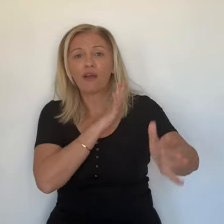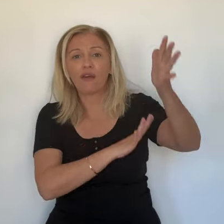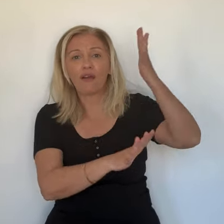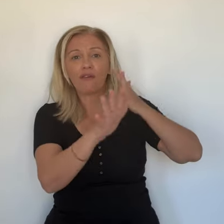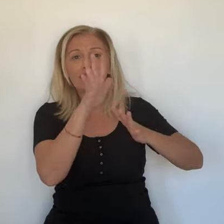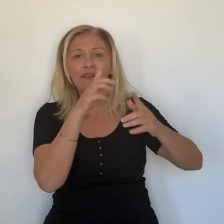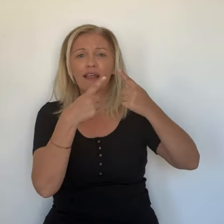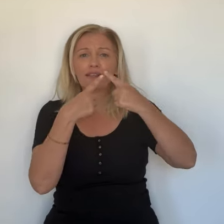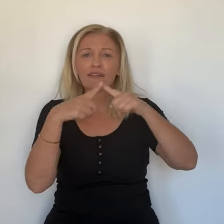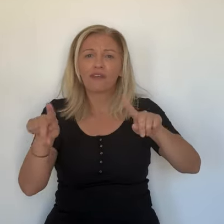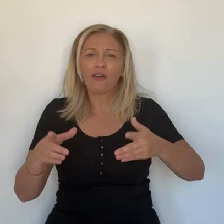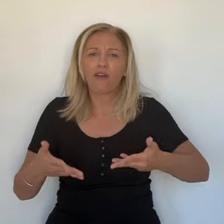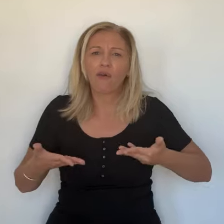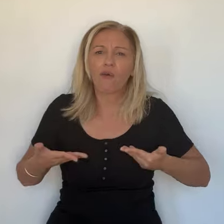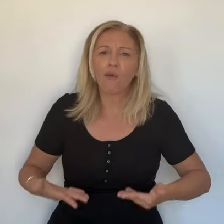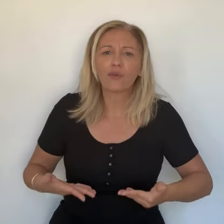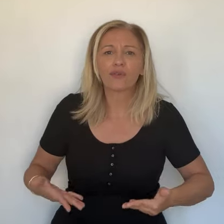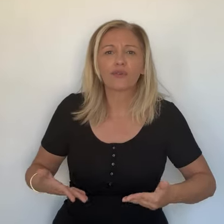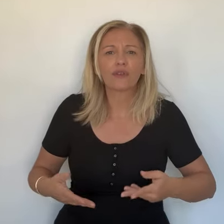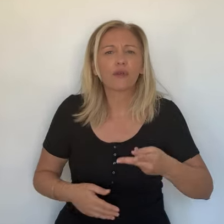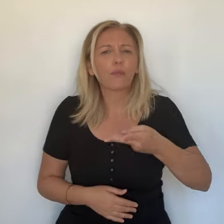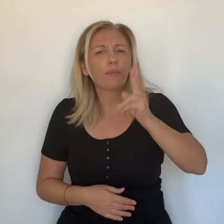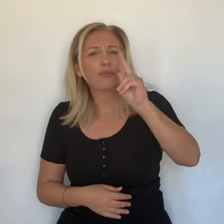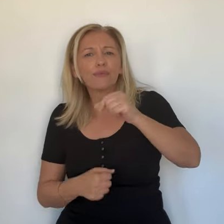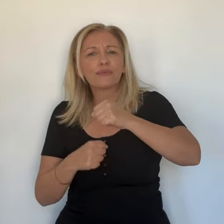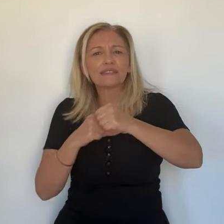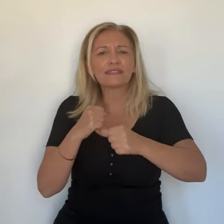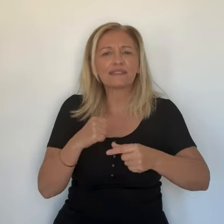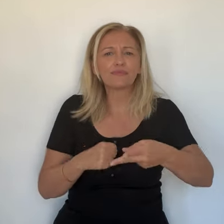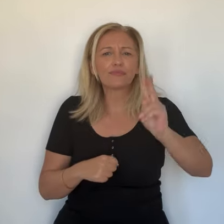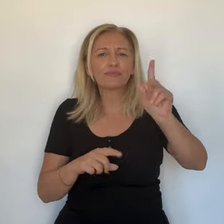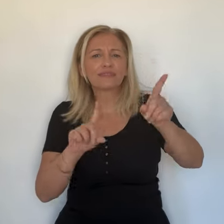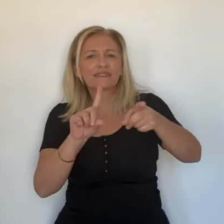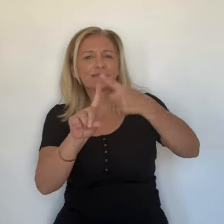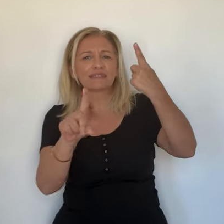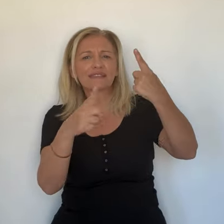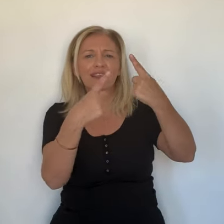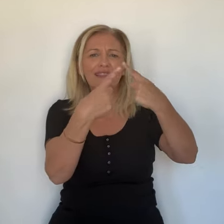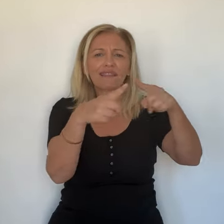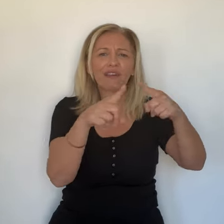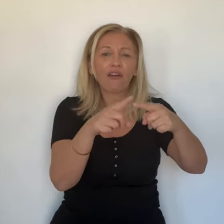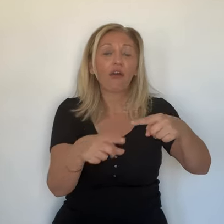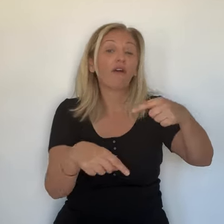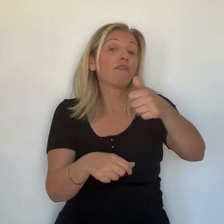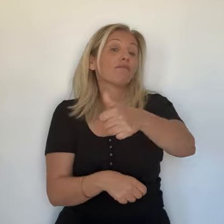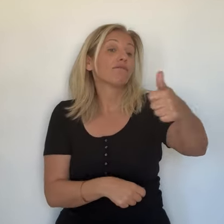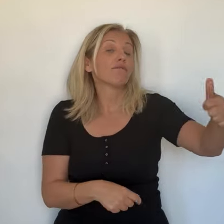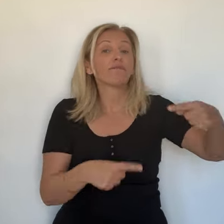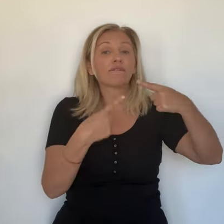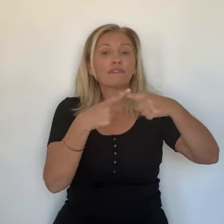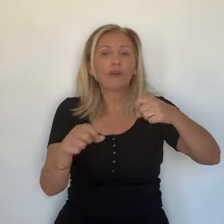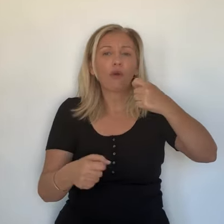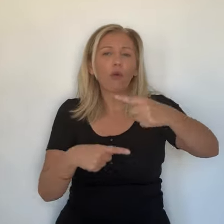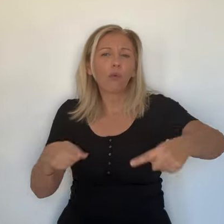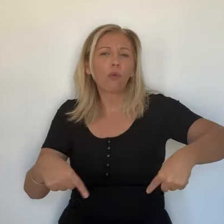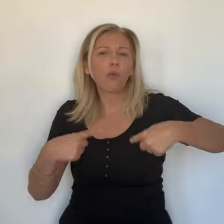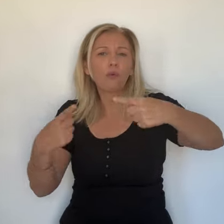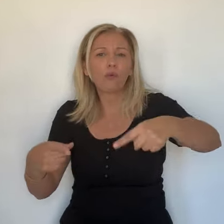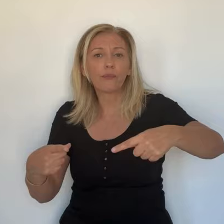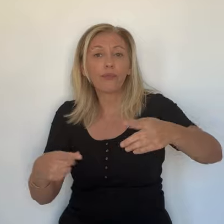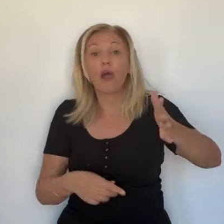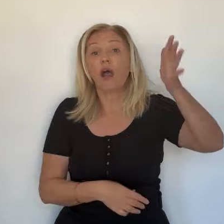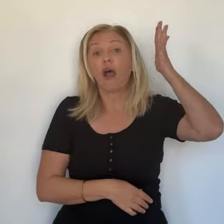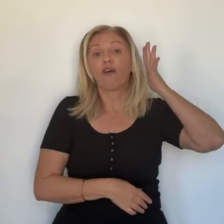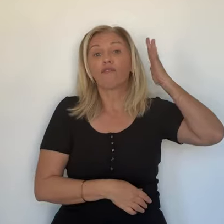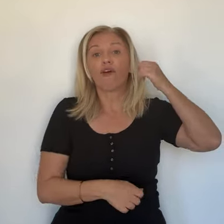'originalité qu'il y avait avant et que maintenant, tout est aseptisé. Mais attention, le rallye reste un sport à risque. L'année dernière,